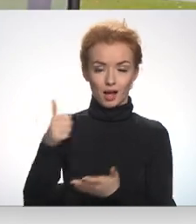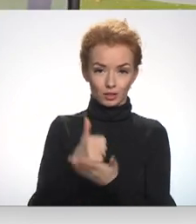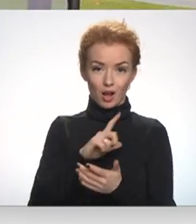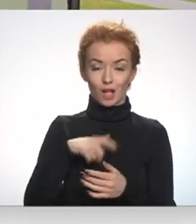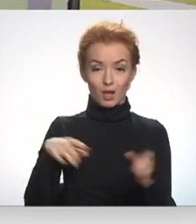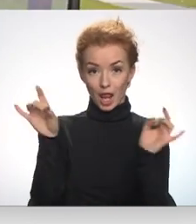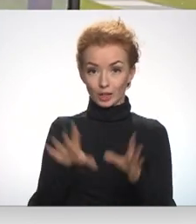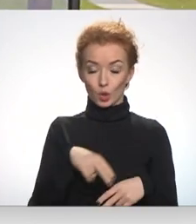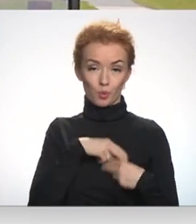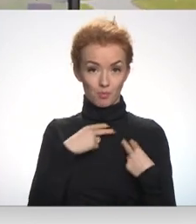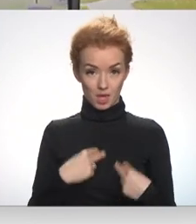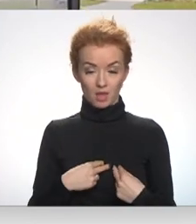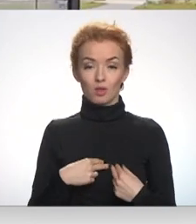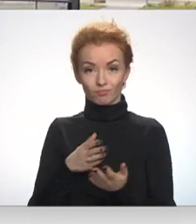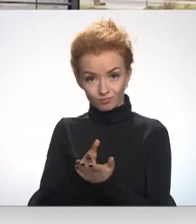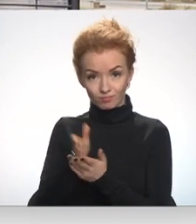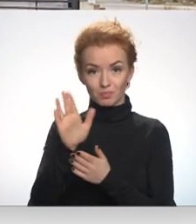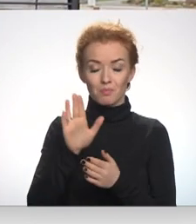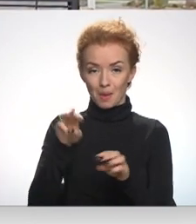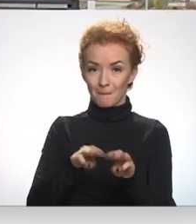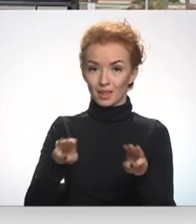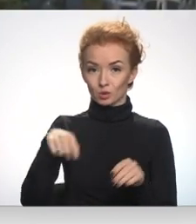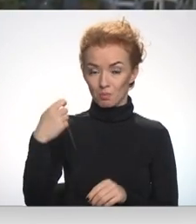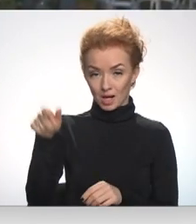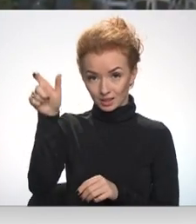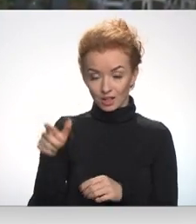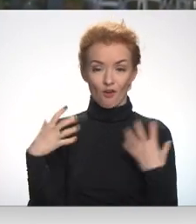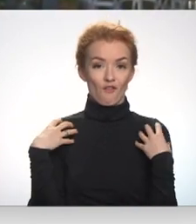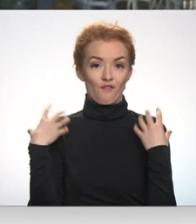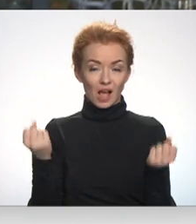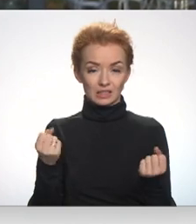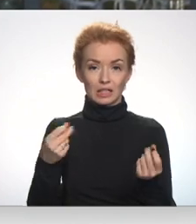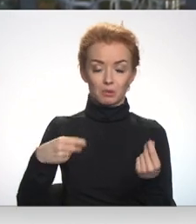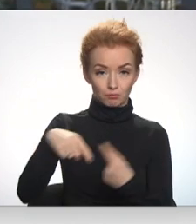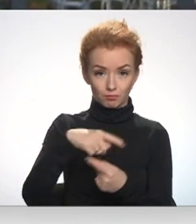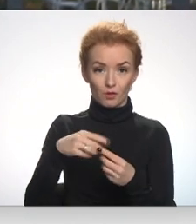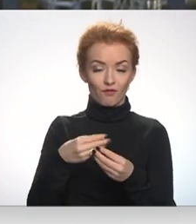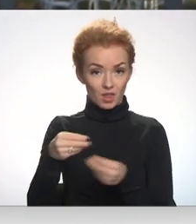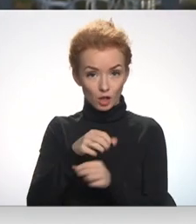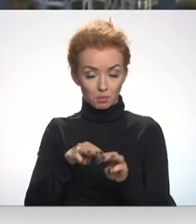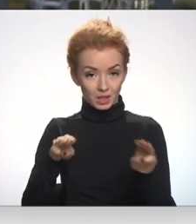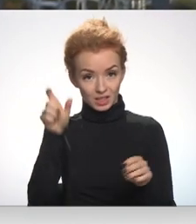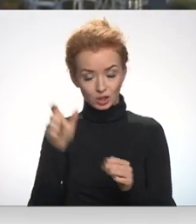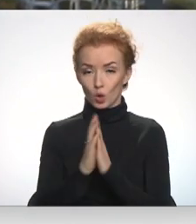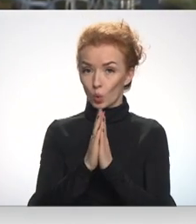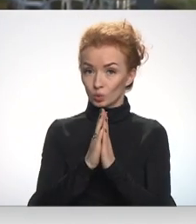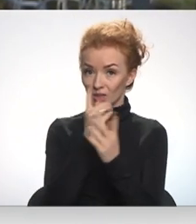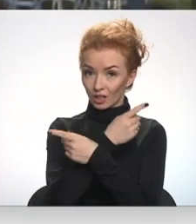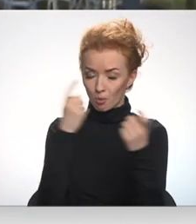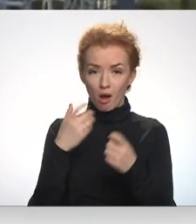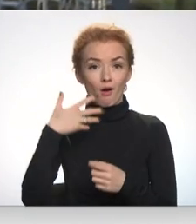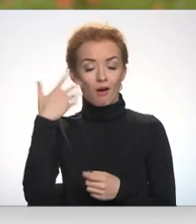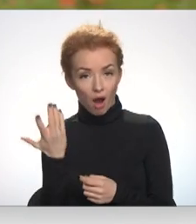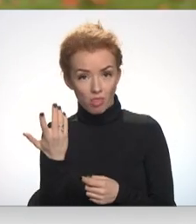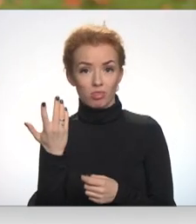restorānu biedrība, versies ar vēstulpiem mīnestru prezidenta, veselības, finanses un ekonomikas ministra ar aicinājumu informēt par to, vai un kad